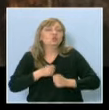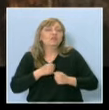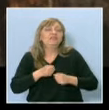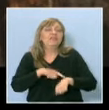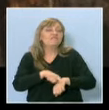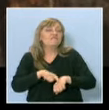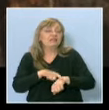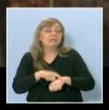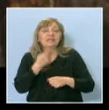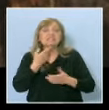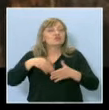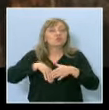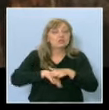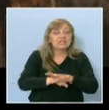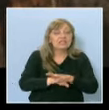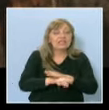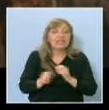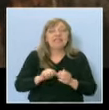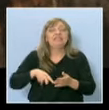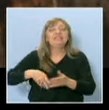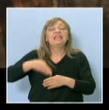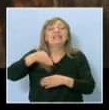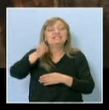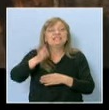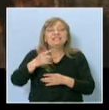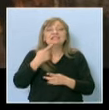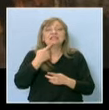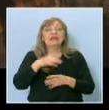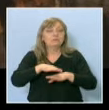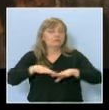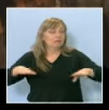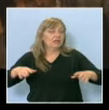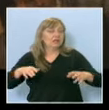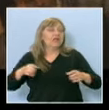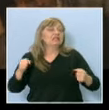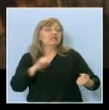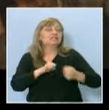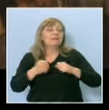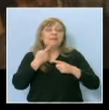И не излезе на полето да се бие за това, което го определя като българин.